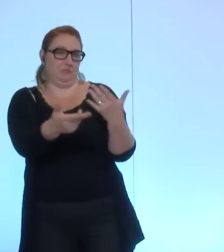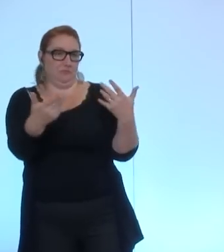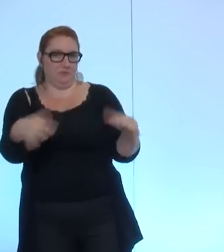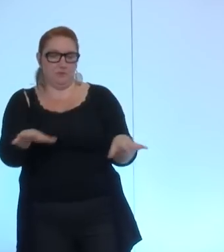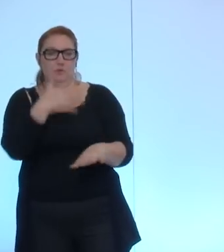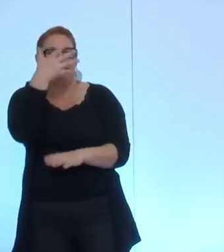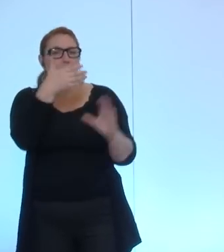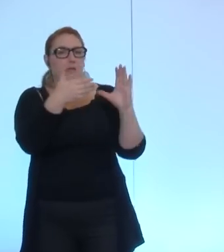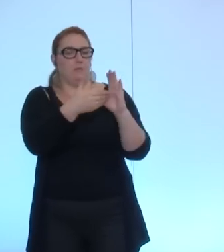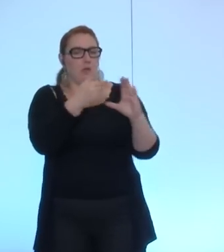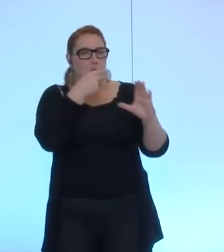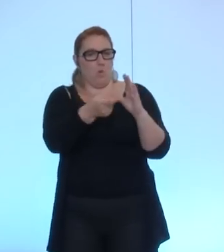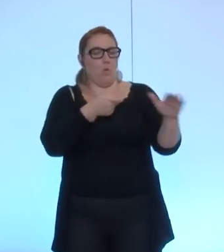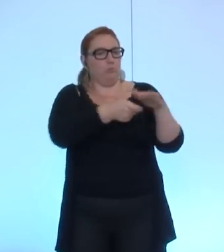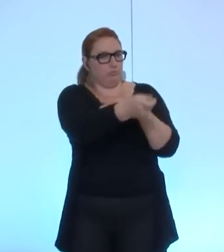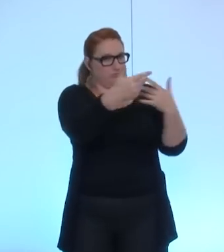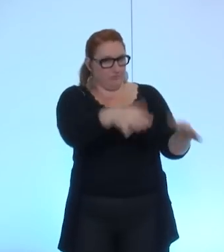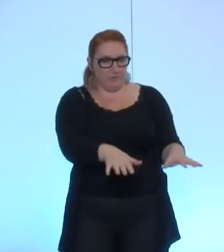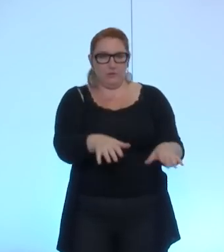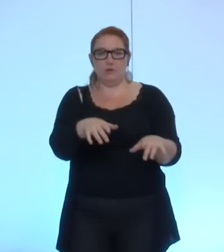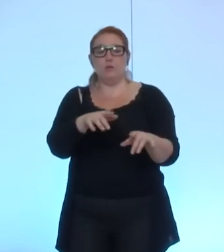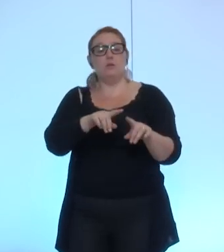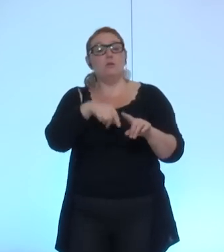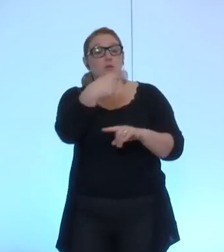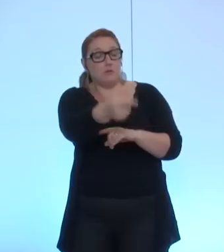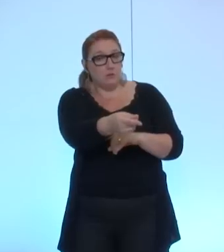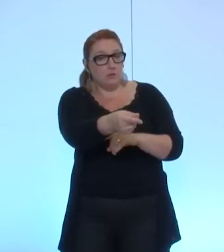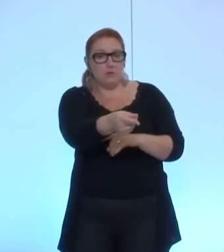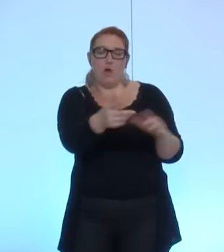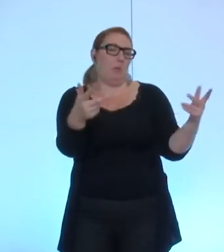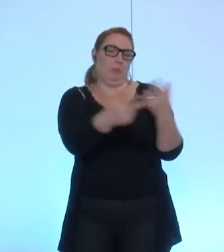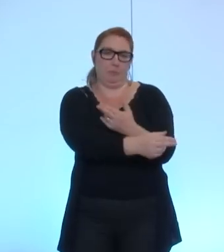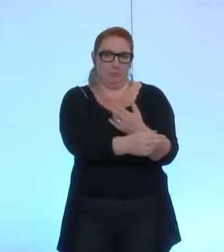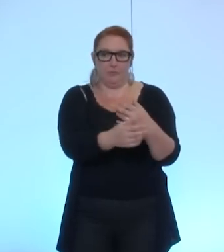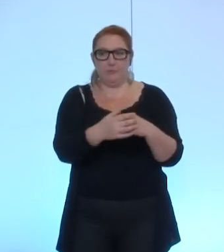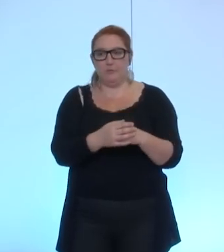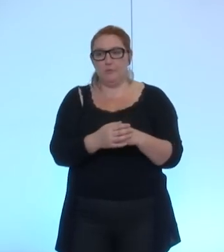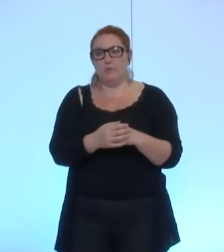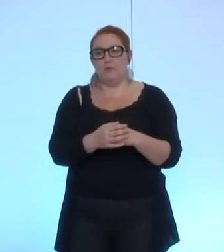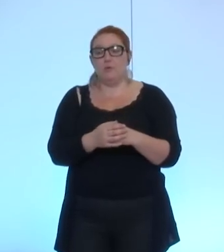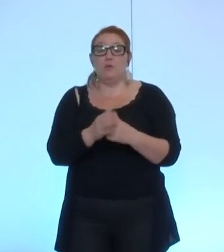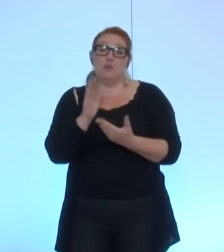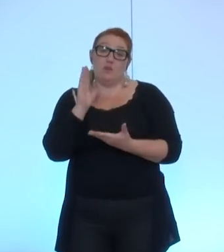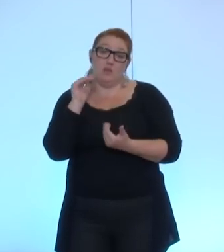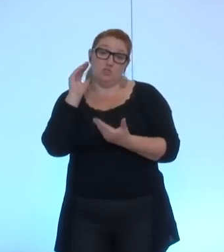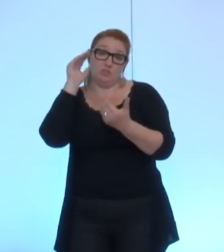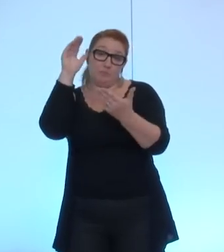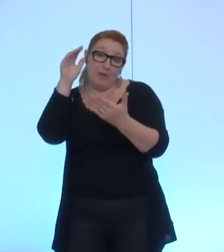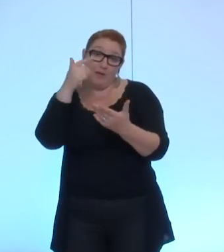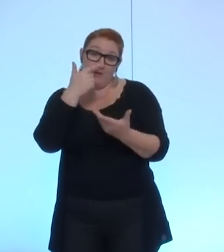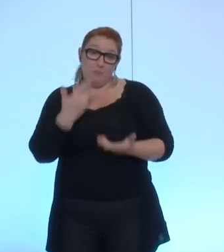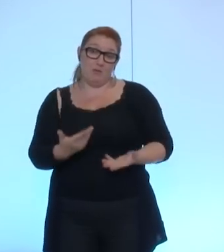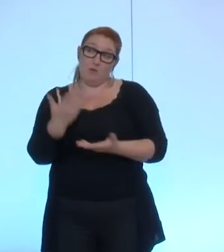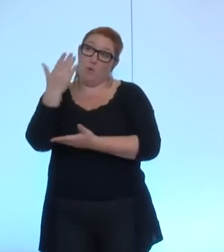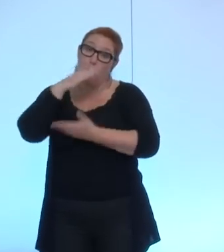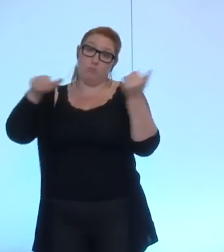5 000 euros. ça a été rappelé et que cette affaire se continuera à vivre, je l'espère, du côté de la